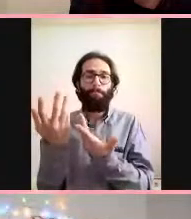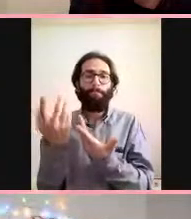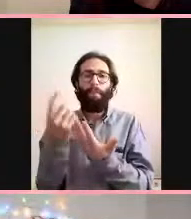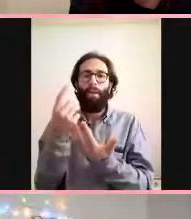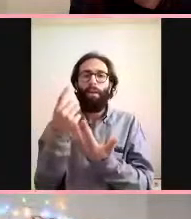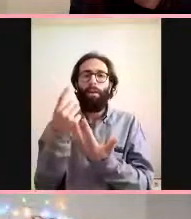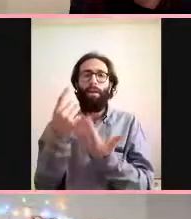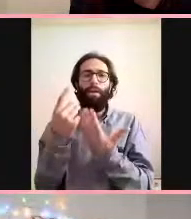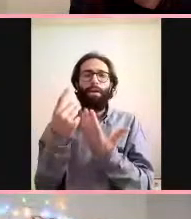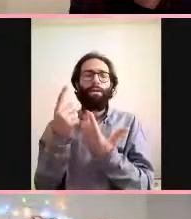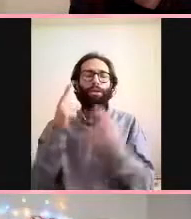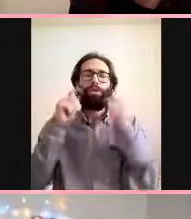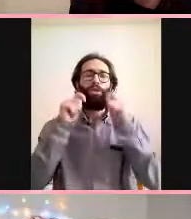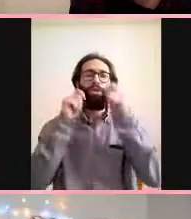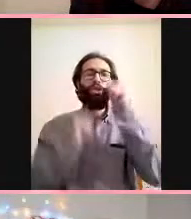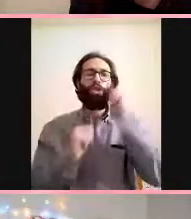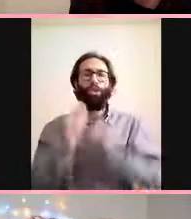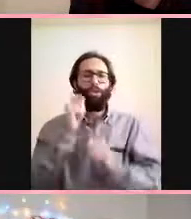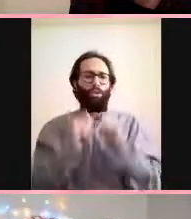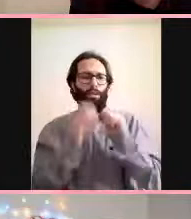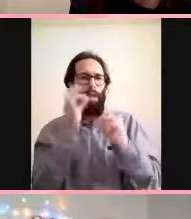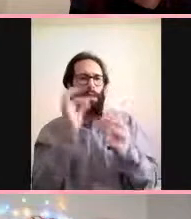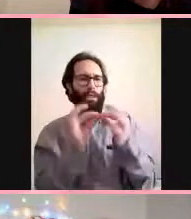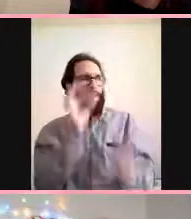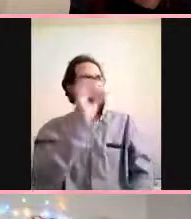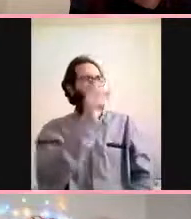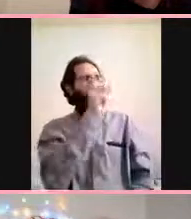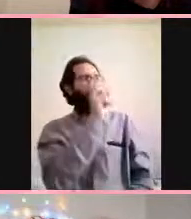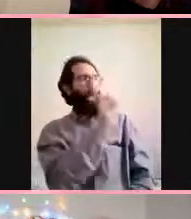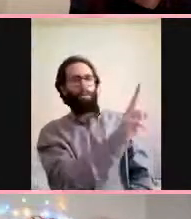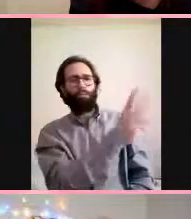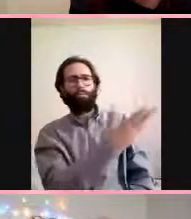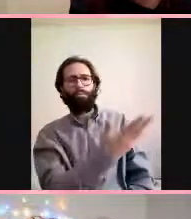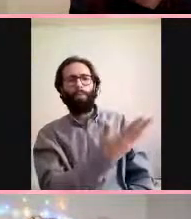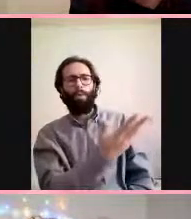yığılıyordu. Bunu şu anda neden görmüyoruz?